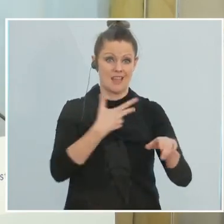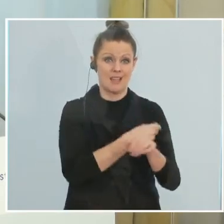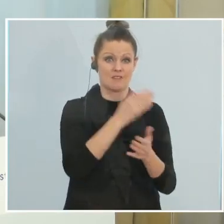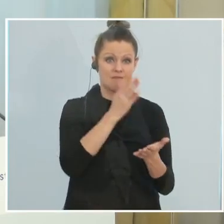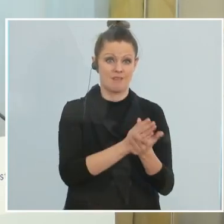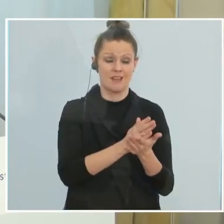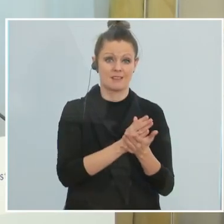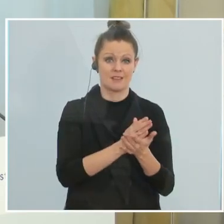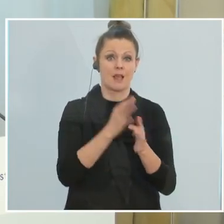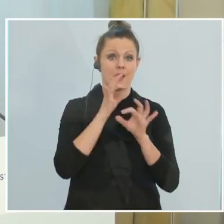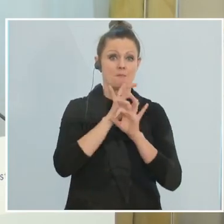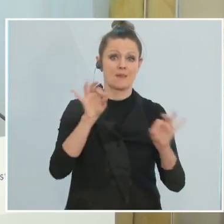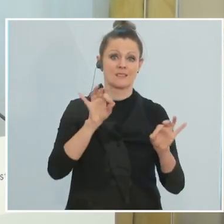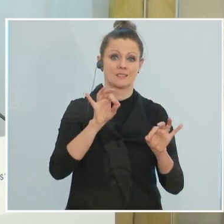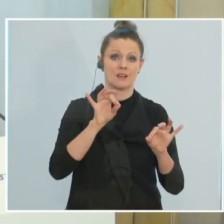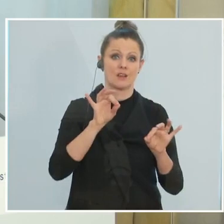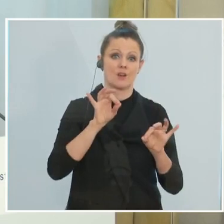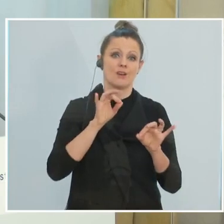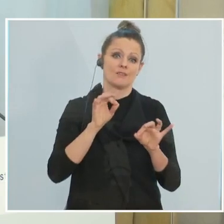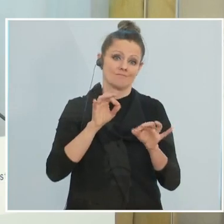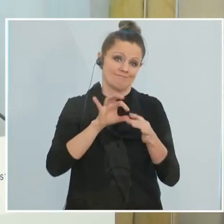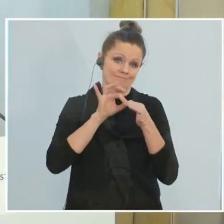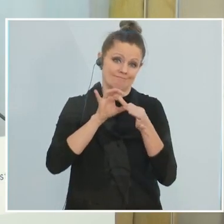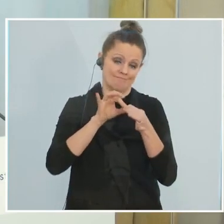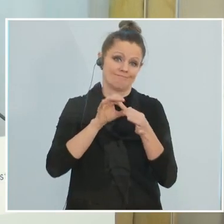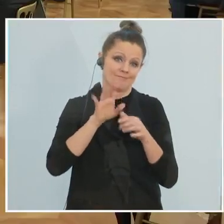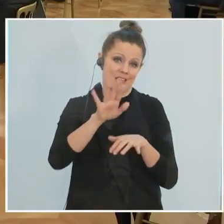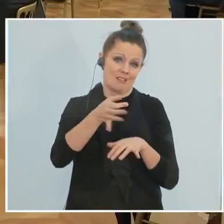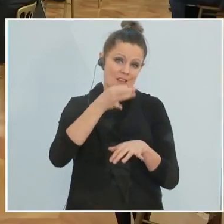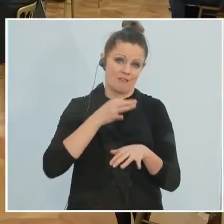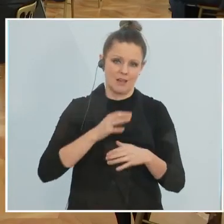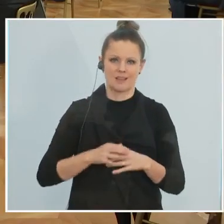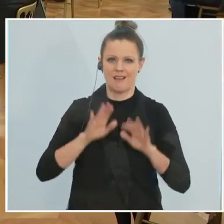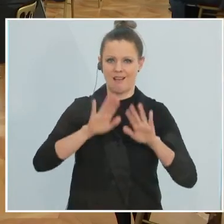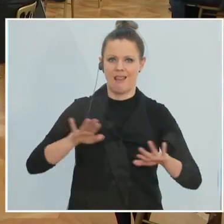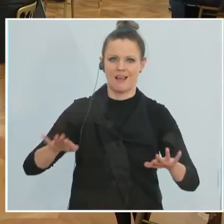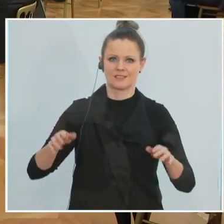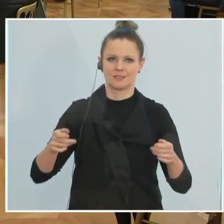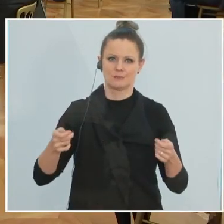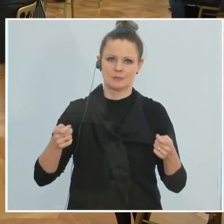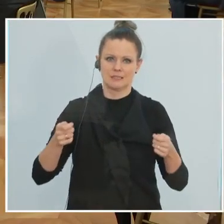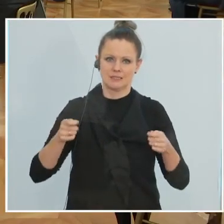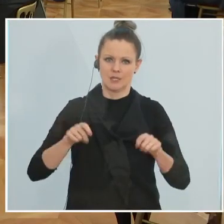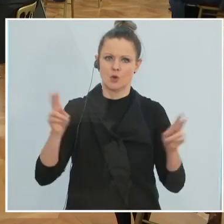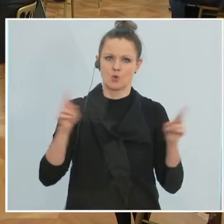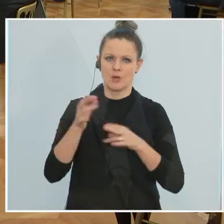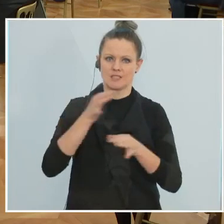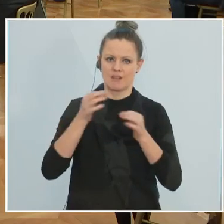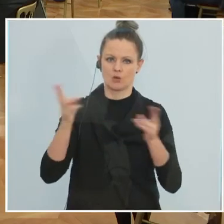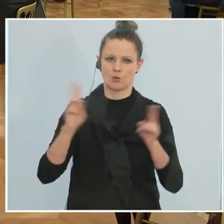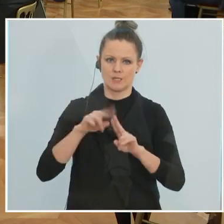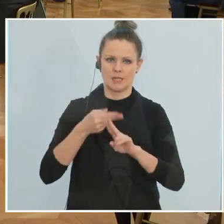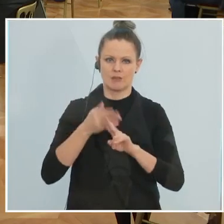desto besser ist es für genau diese Fragestellung. So, wir müssen langsam weiter machen. Bitte kurze Fragen und kurze